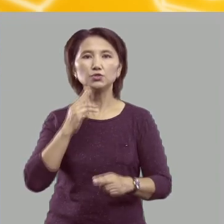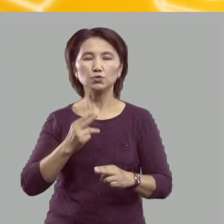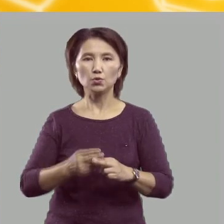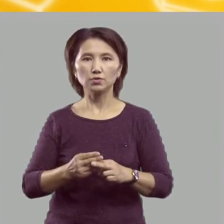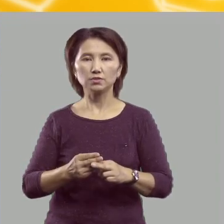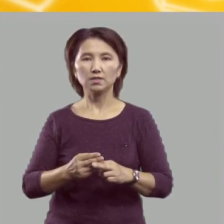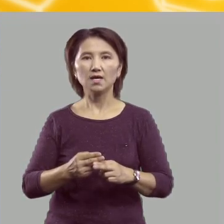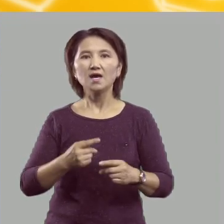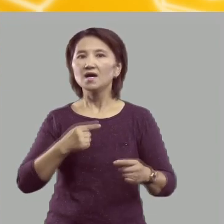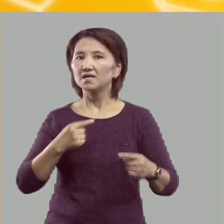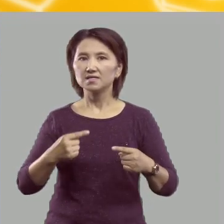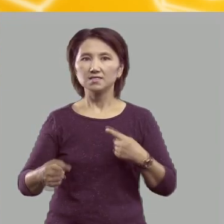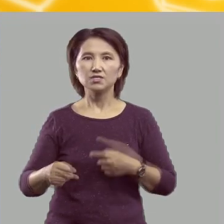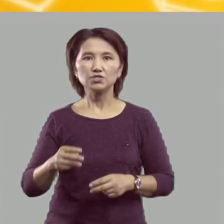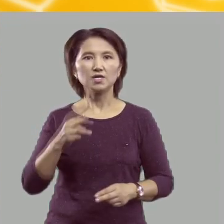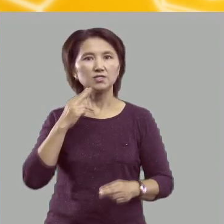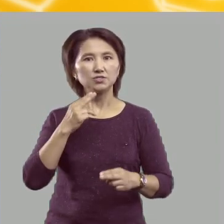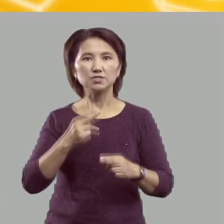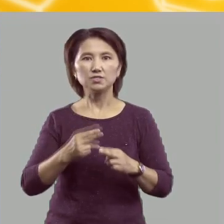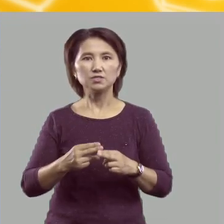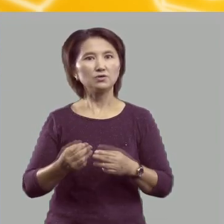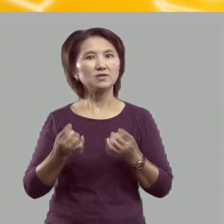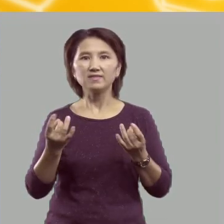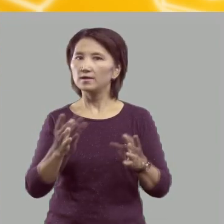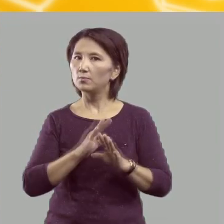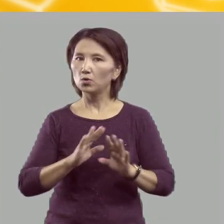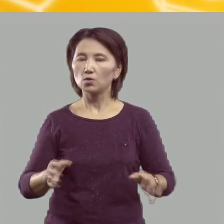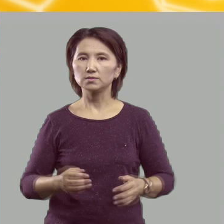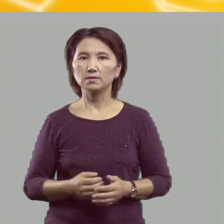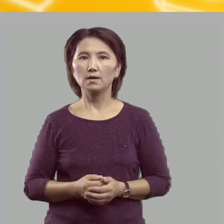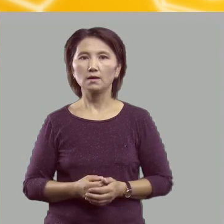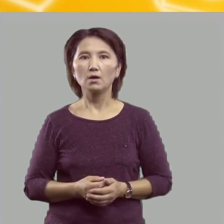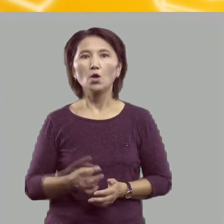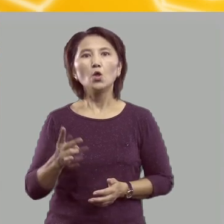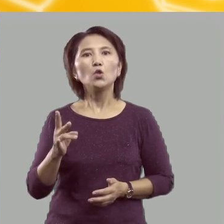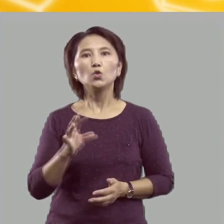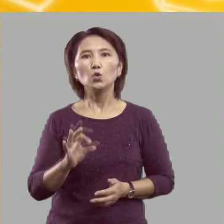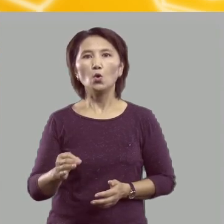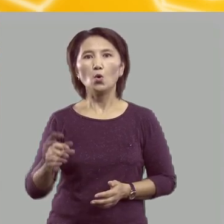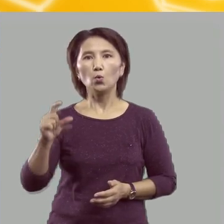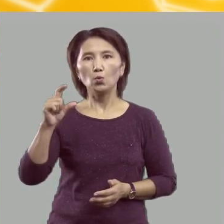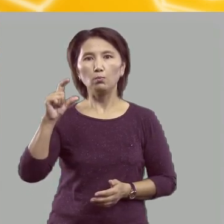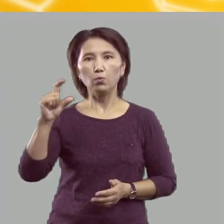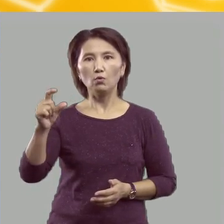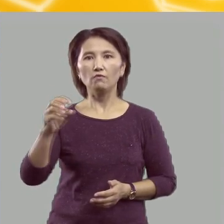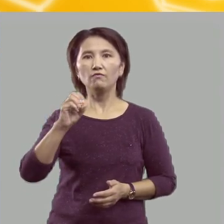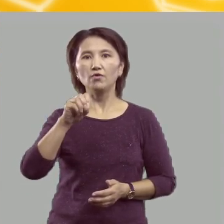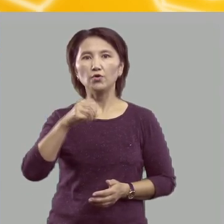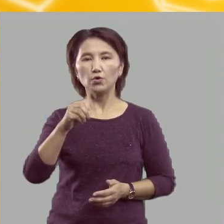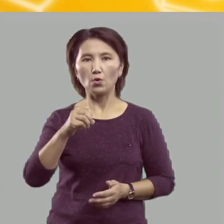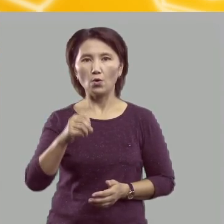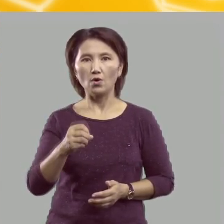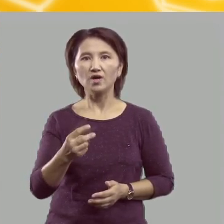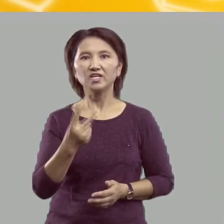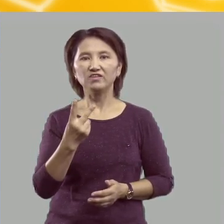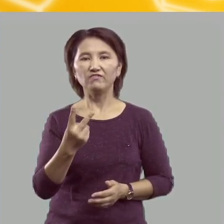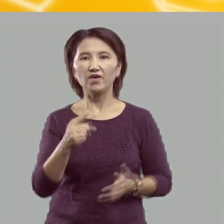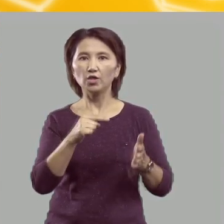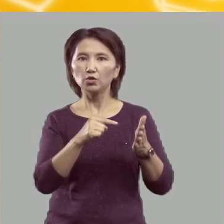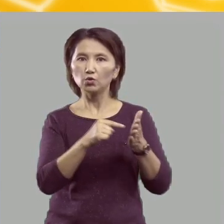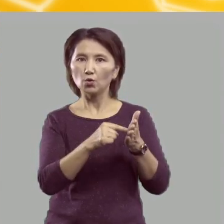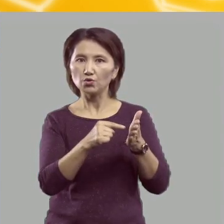Различать сестёр непросто, но у буквы Ё две точки.